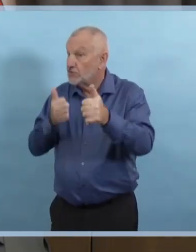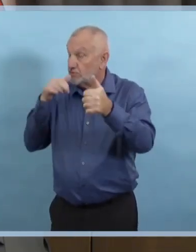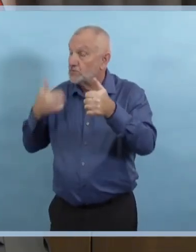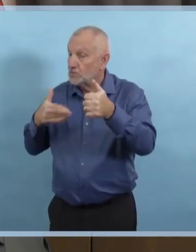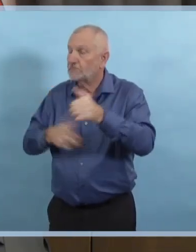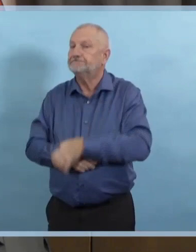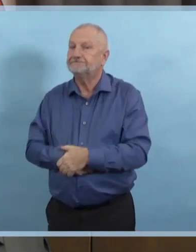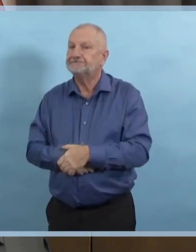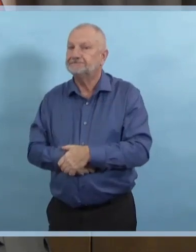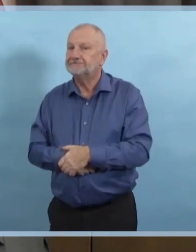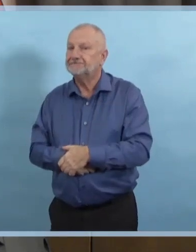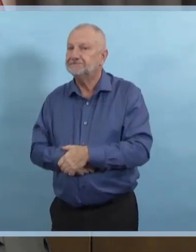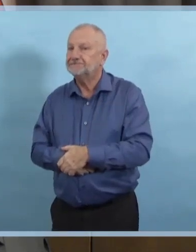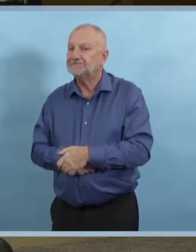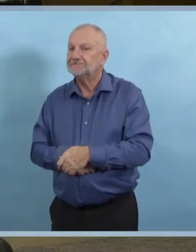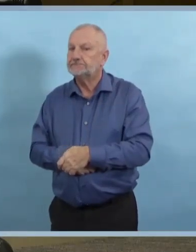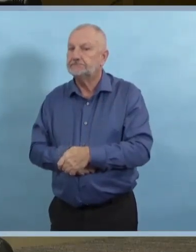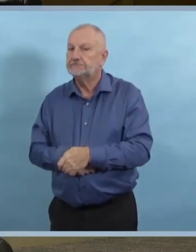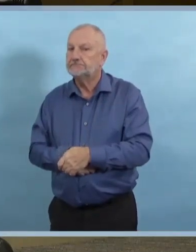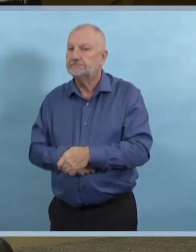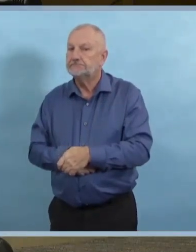Et une pour l'auteur Roussin.